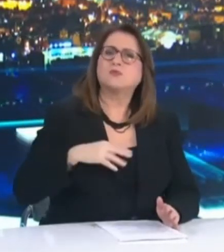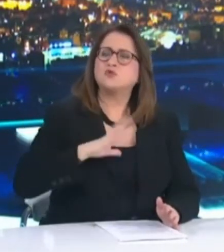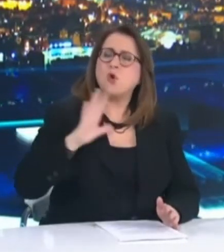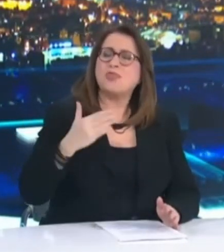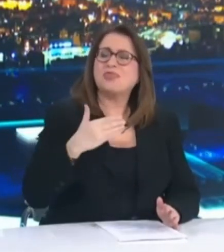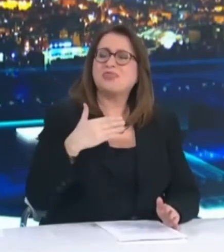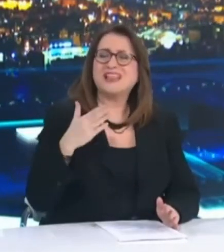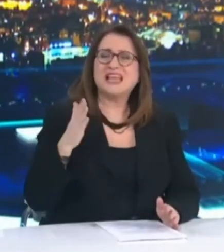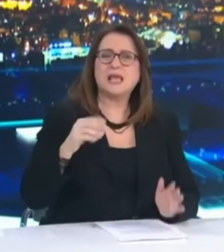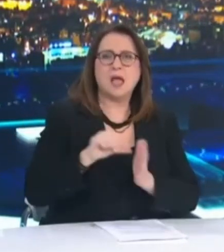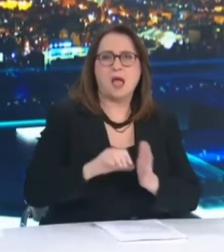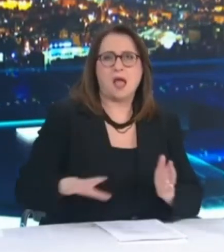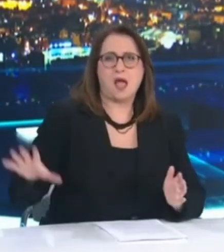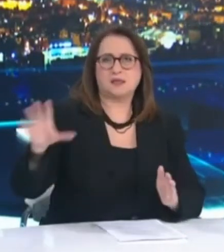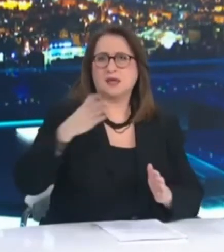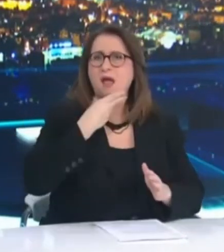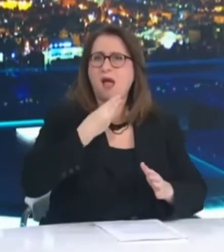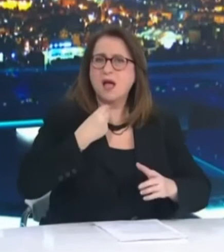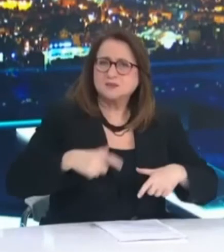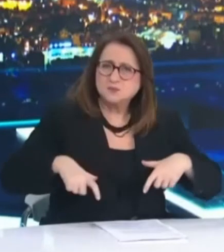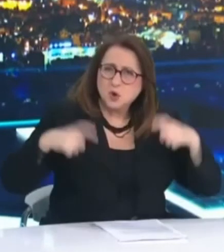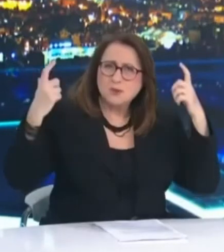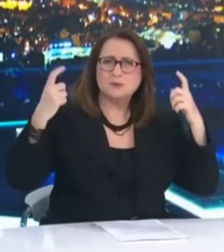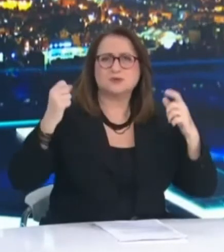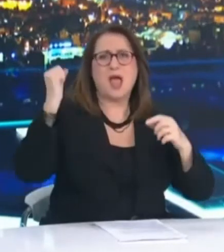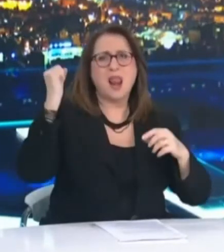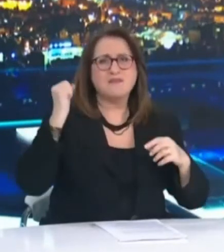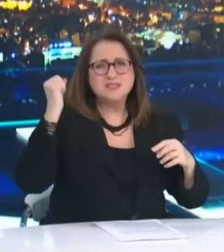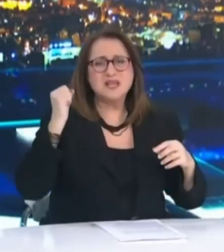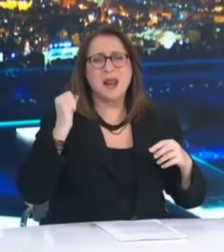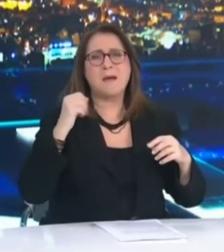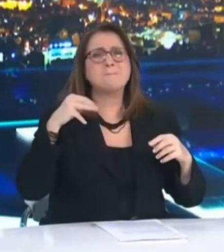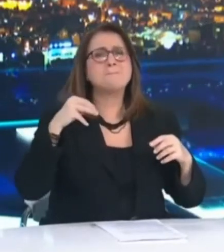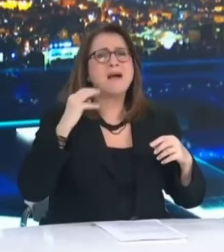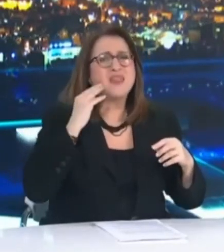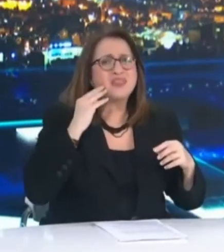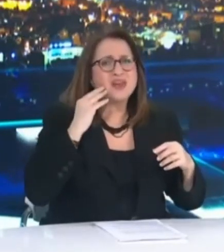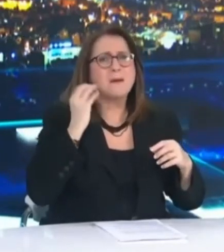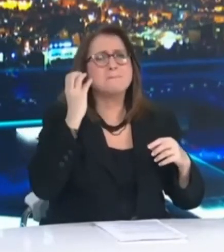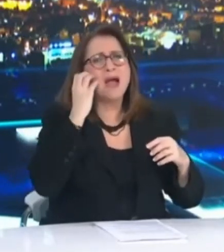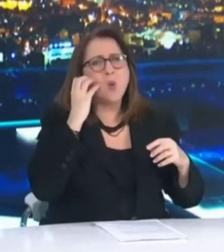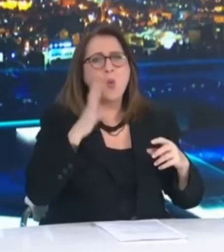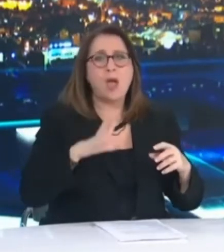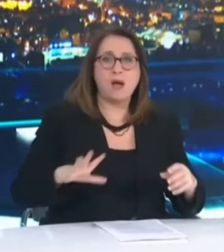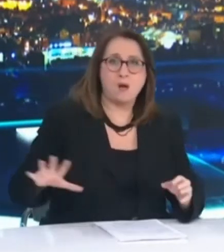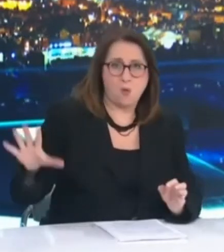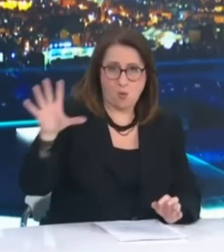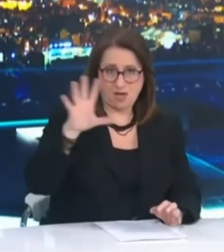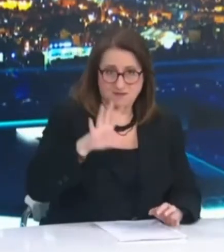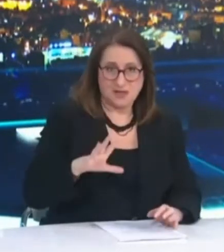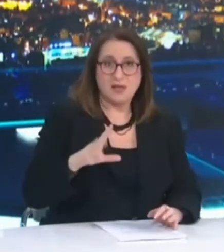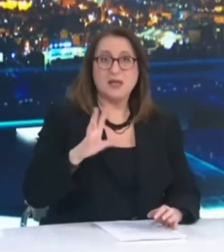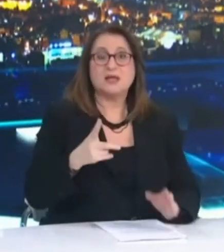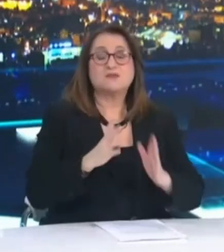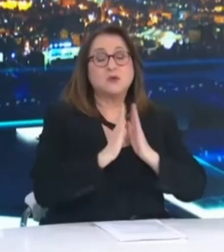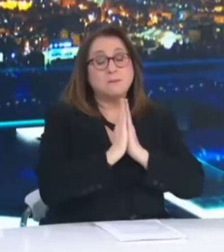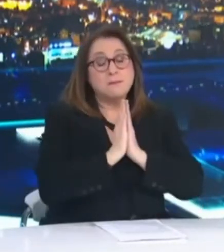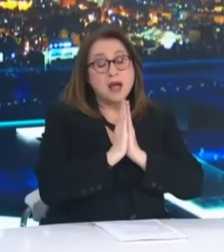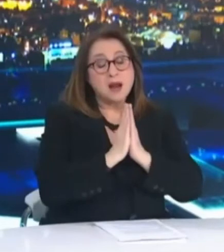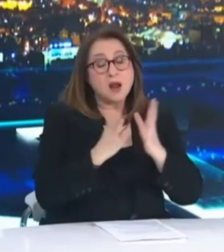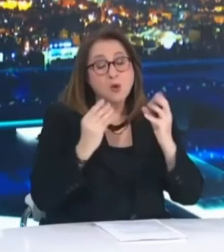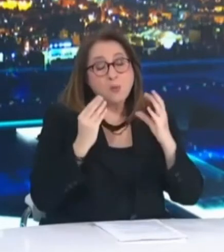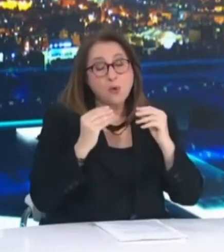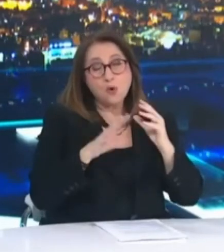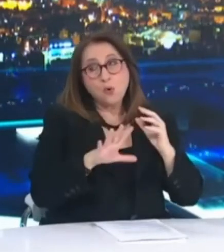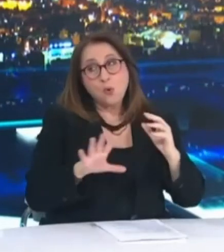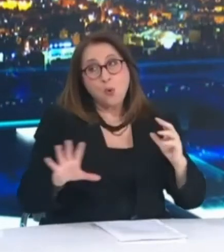κατάσταση είναι κρίσιμη ως επικίνδυνη και γι' αυτό και παρακαλούμε τους κατοίκους αυτών των περιφυριακών ενωτήτων, ειδικά Πειραιά δηλαδή και Δυτικής Αθήνας, αλλά